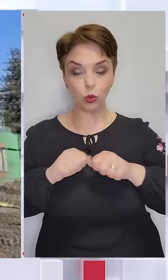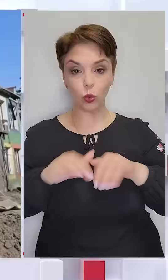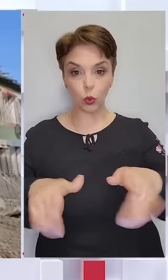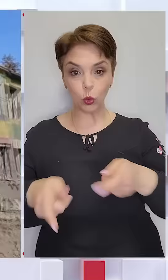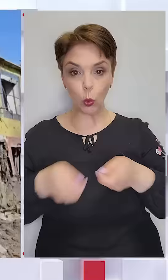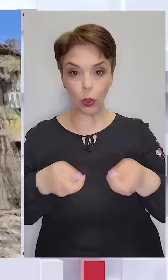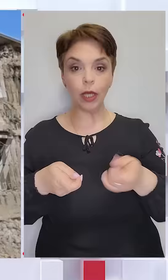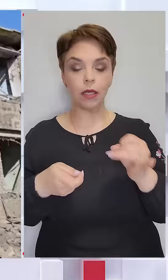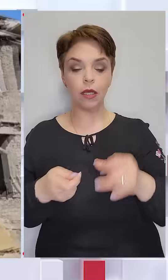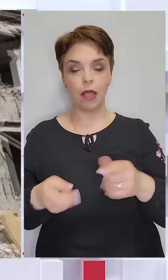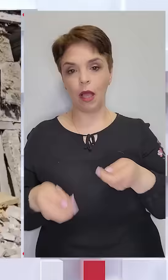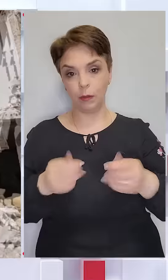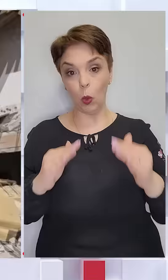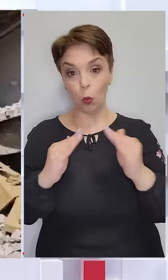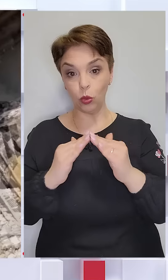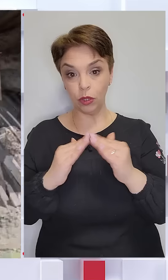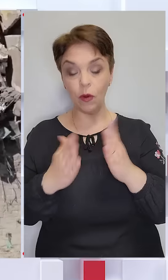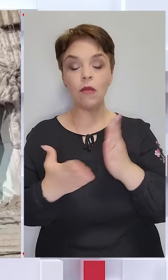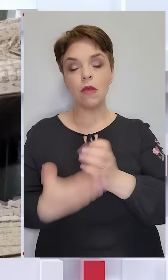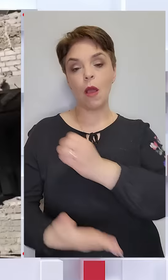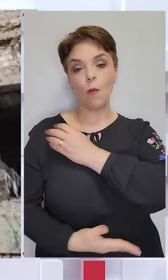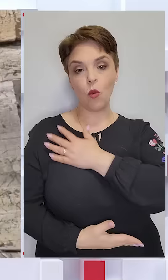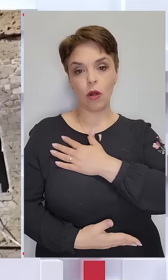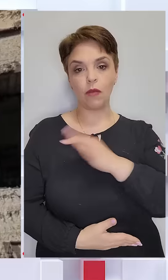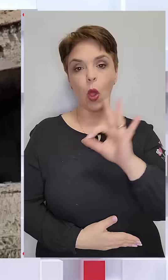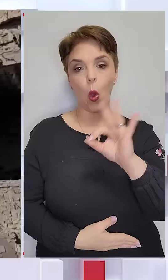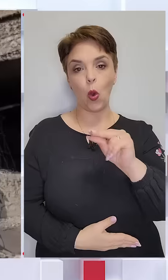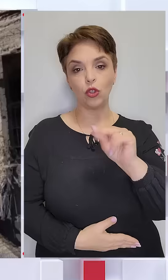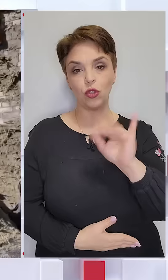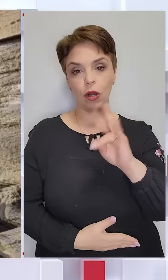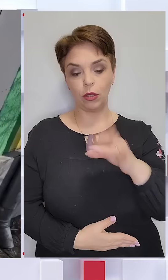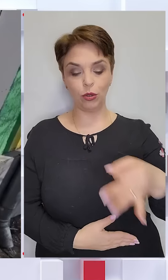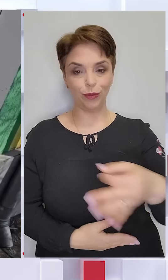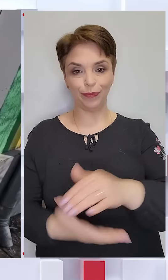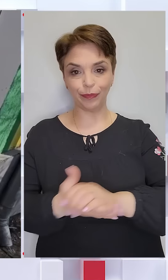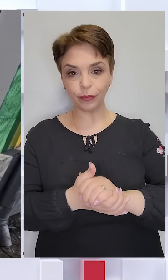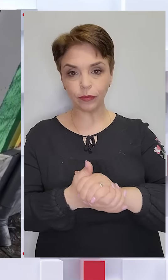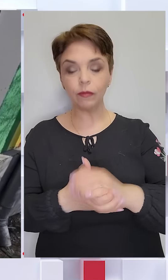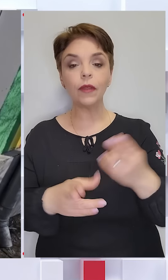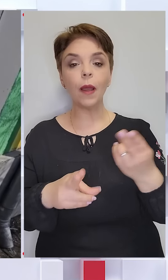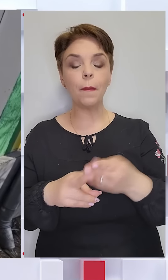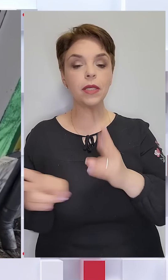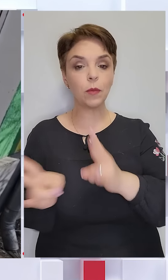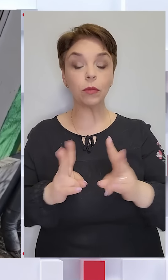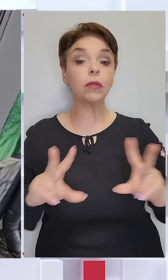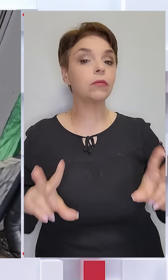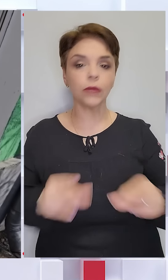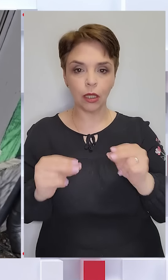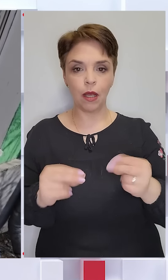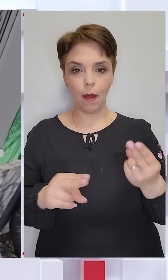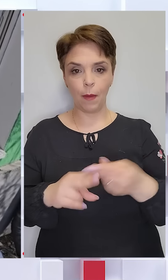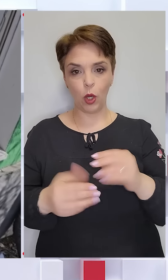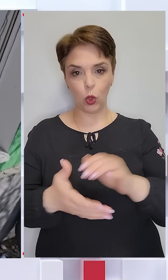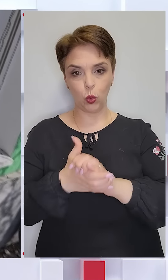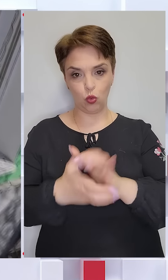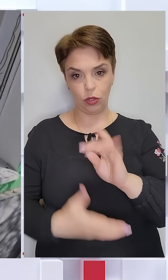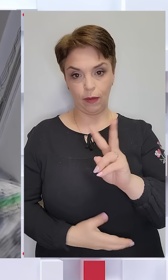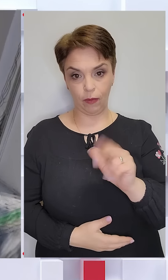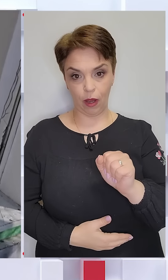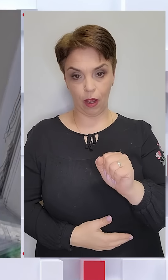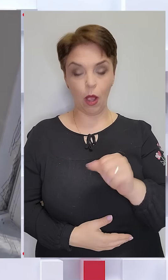адмінбудівлю. Також є поранений в Очеретинській громаді. Без потерпілих дивом минулося у Дружківці.